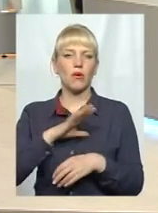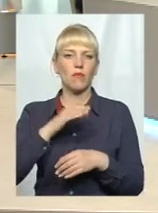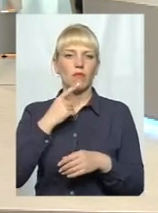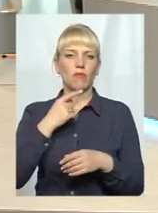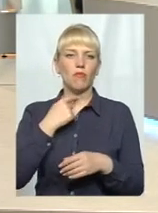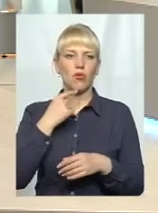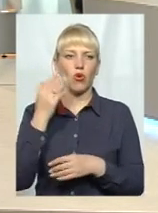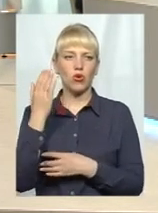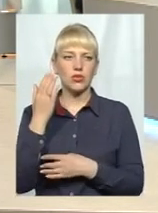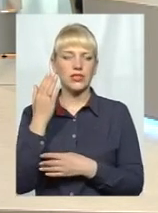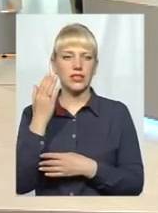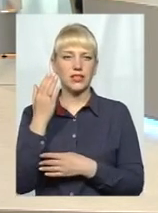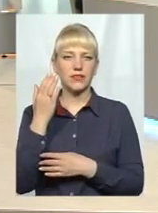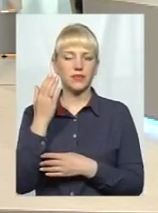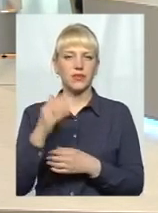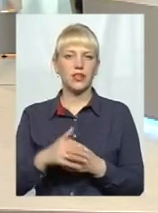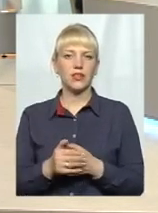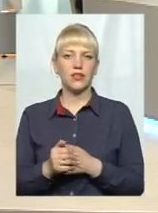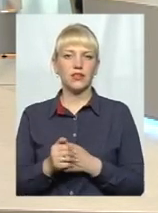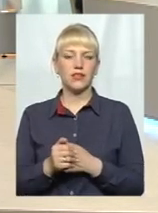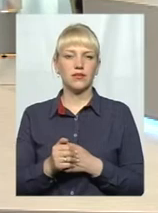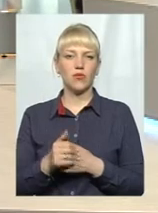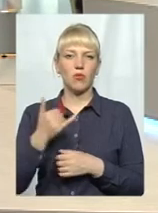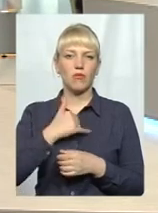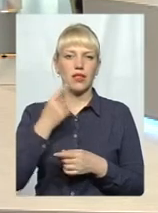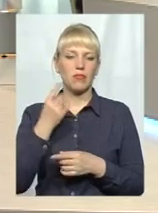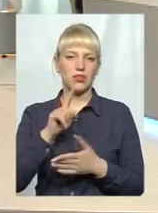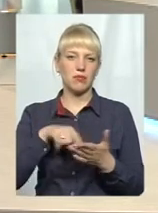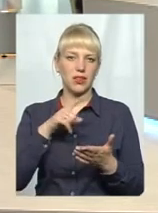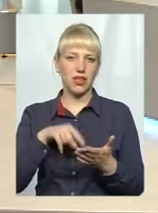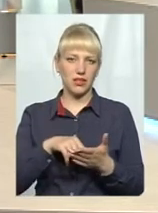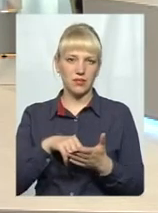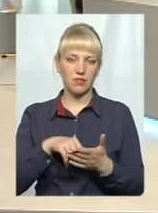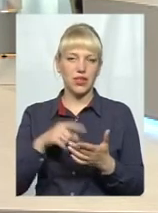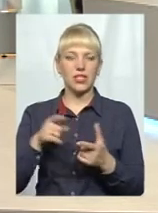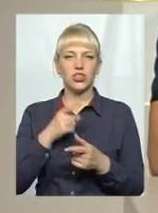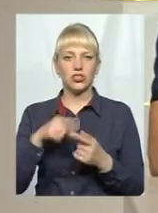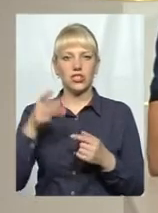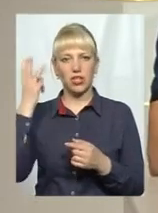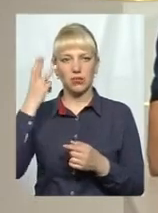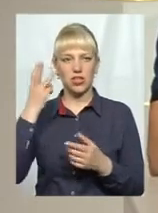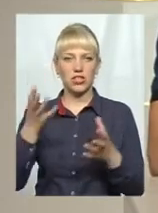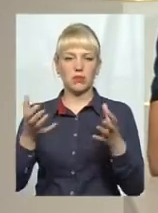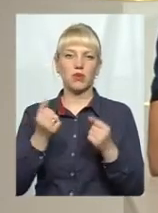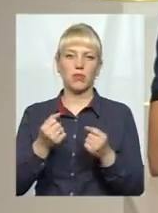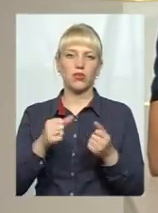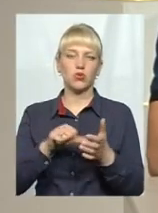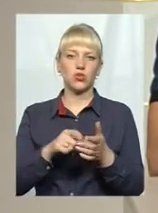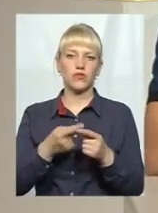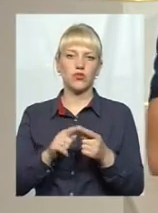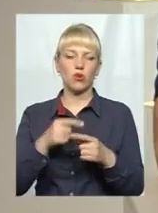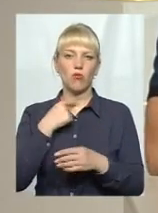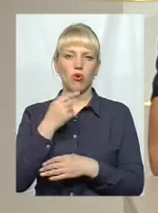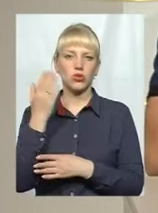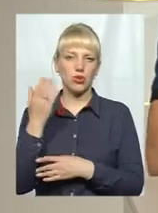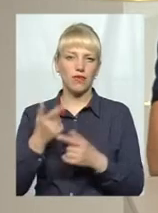результати поки що неможливо. Ось, то в мене перше питання, все ж таки. Чи хмельничани приймають участь в цьому голосуванні? І